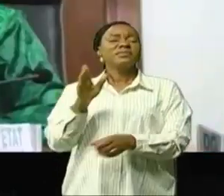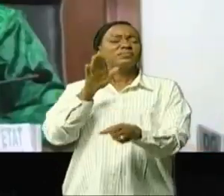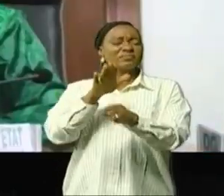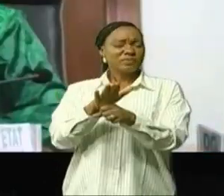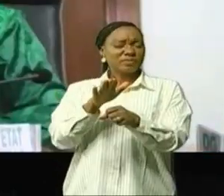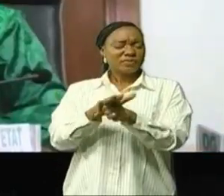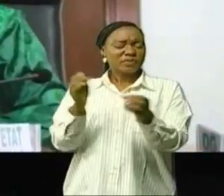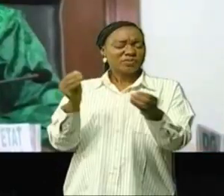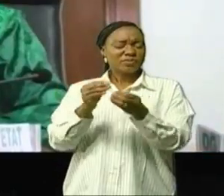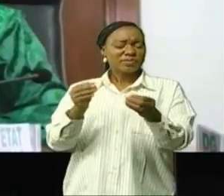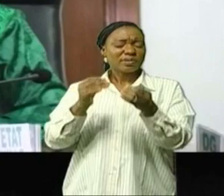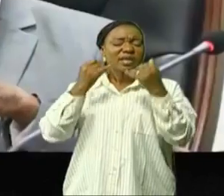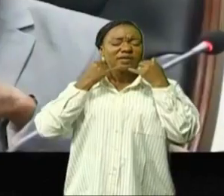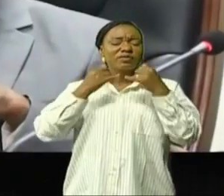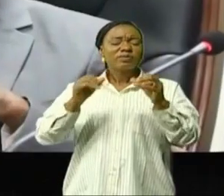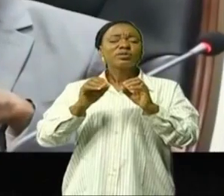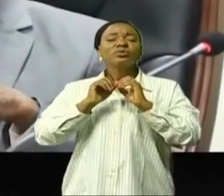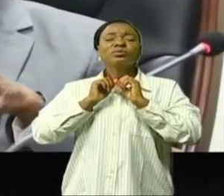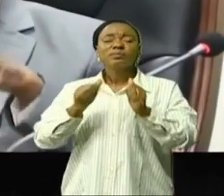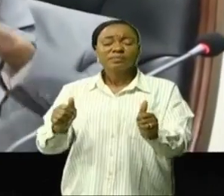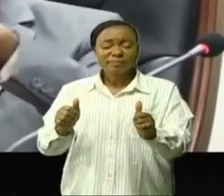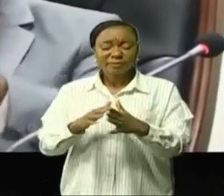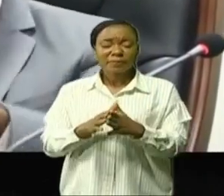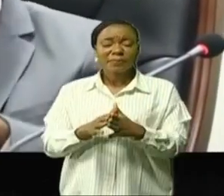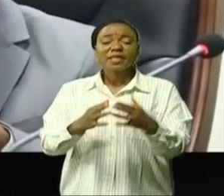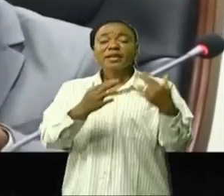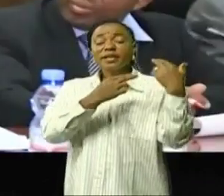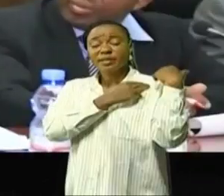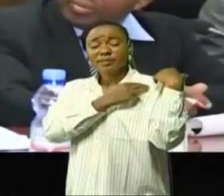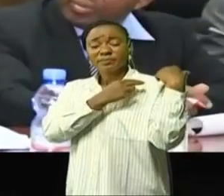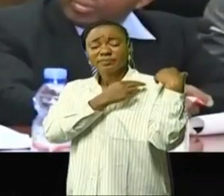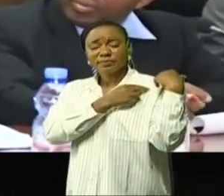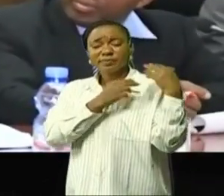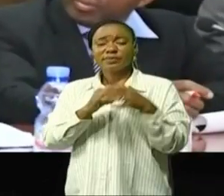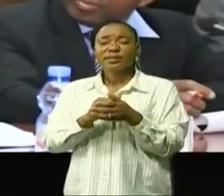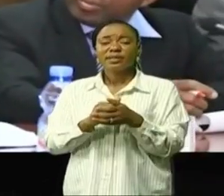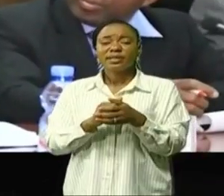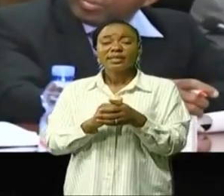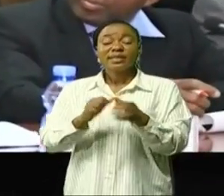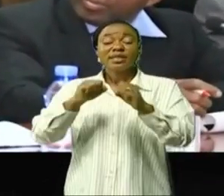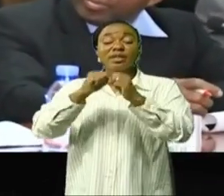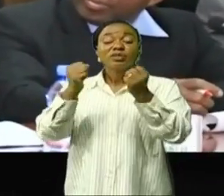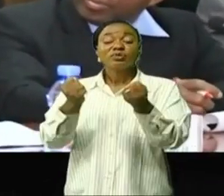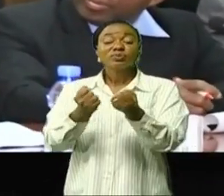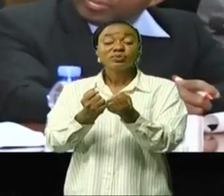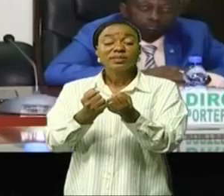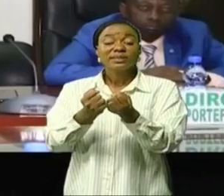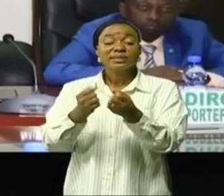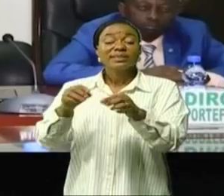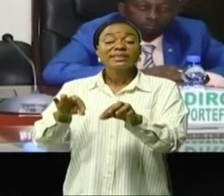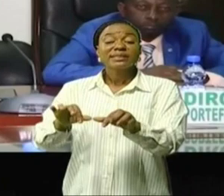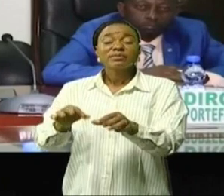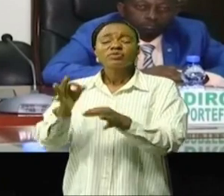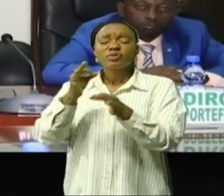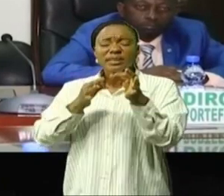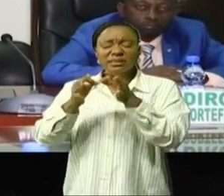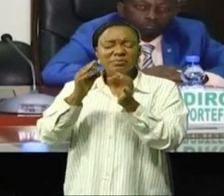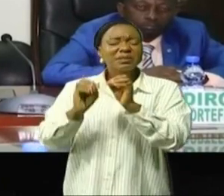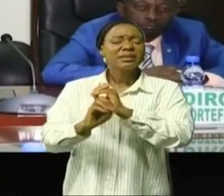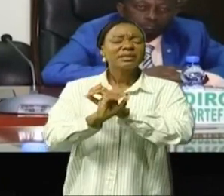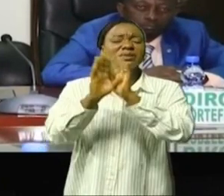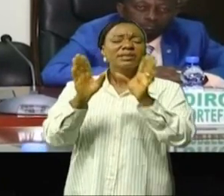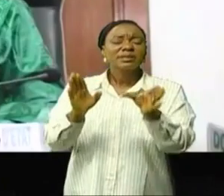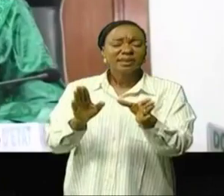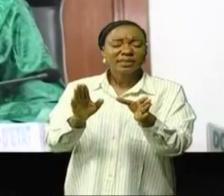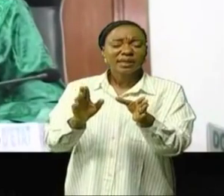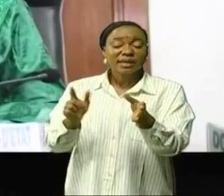d'informations. Les autorités de la SINAT et les nouveaux accueureurs sont dans l'obligation d'expliquer en des termes clairs et concis les clauses